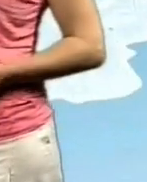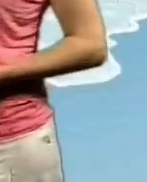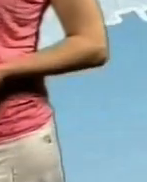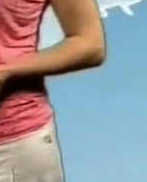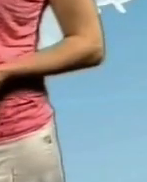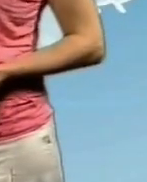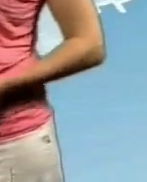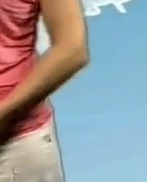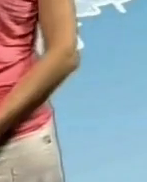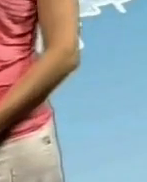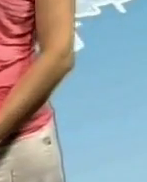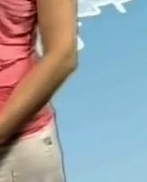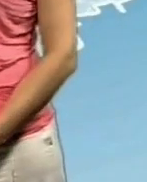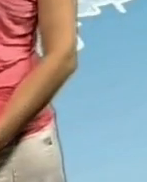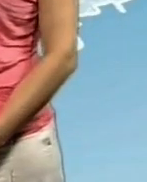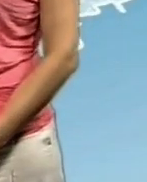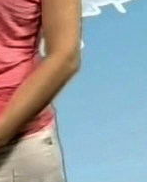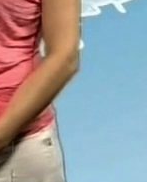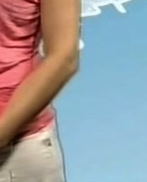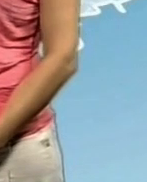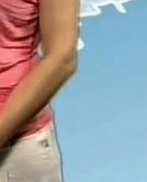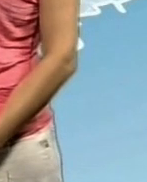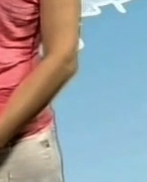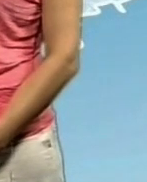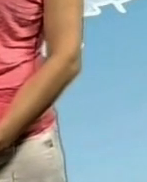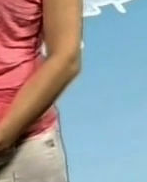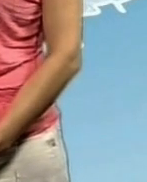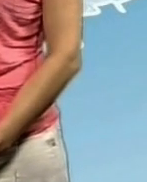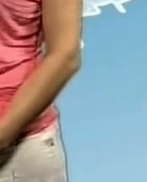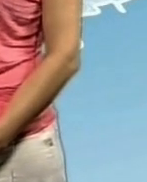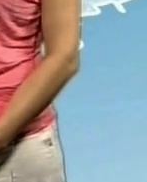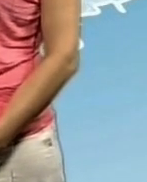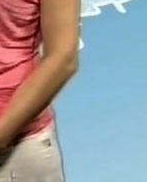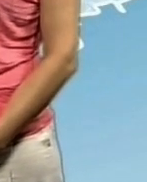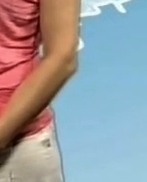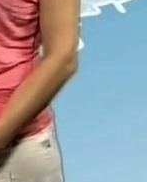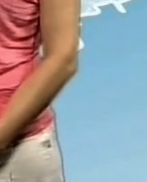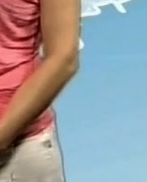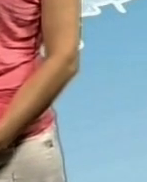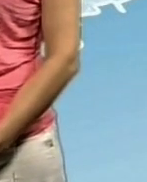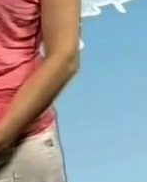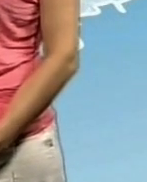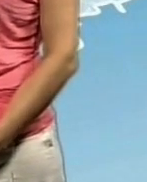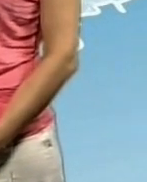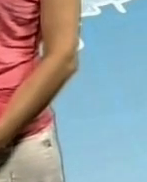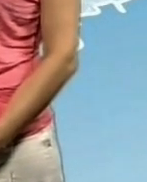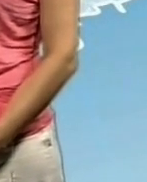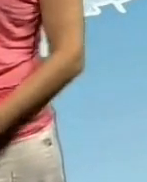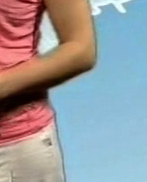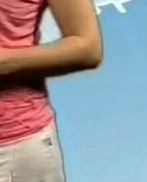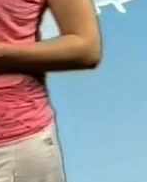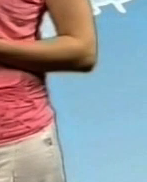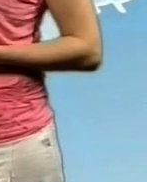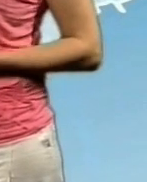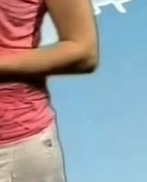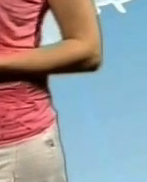Моє вітання у студії каналу «Кіровоград» Ірина Романова. І далі докладніше про синоптичну картину дня 8 червня. Майже по